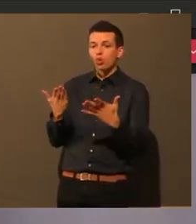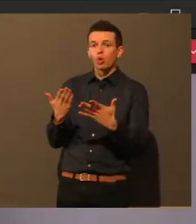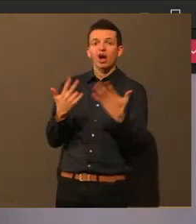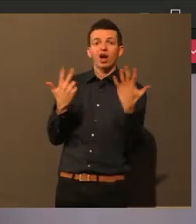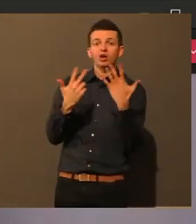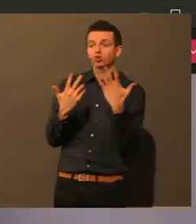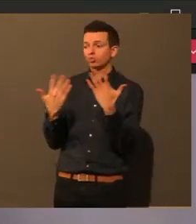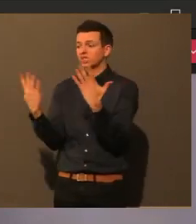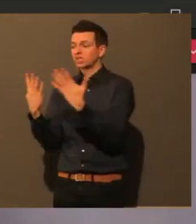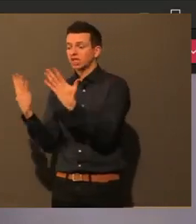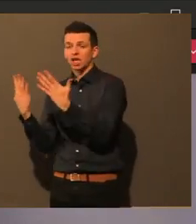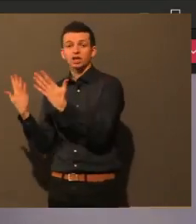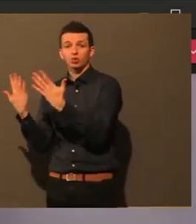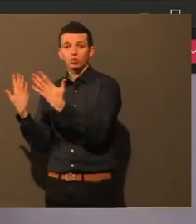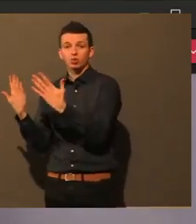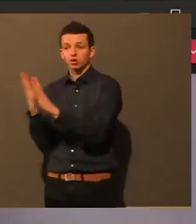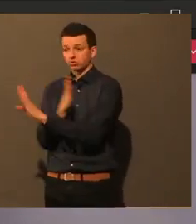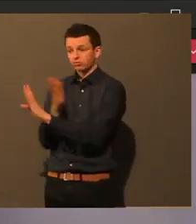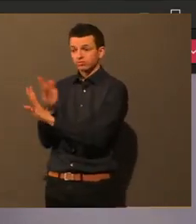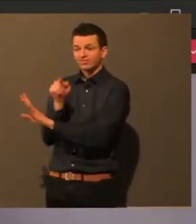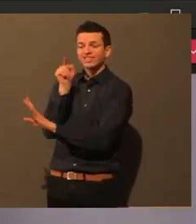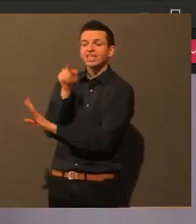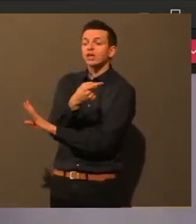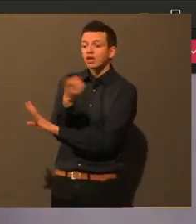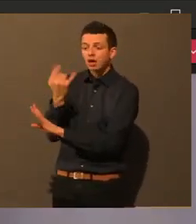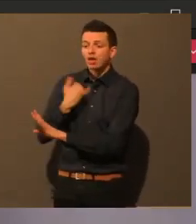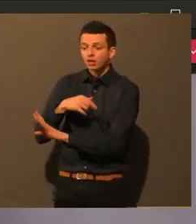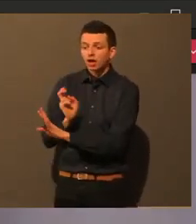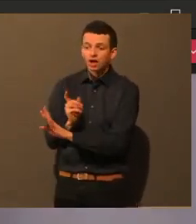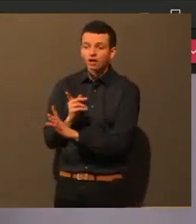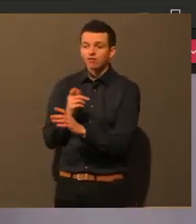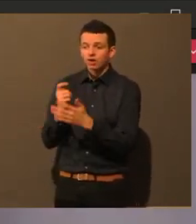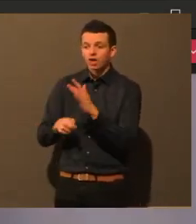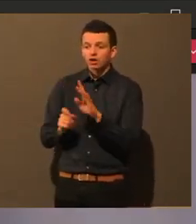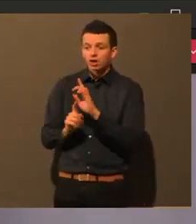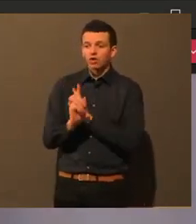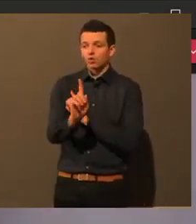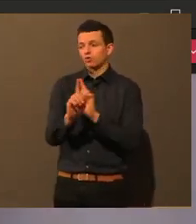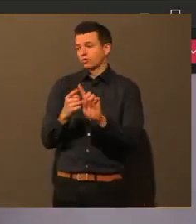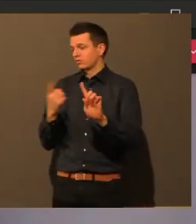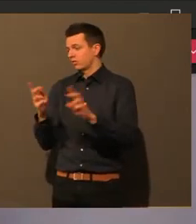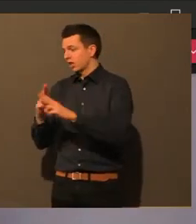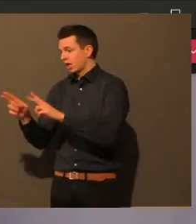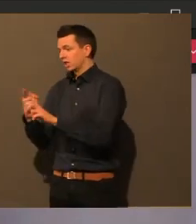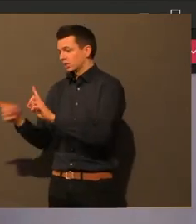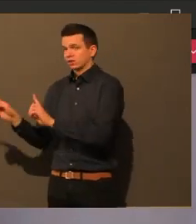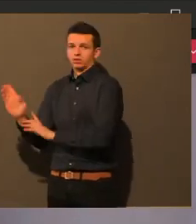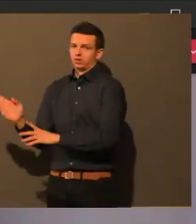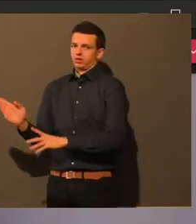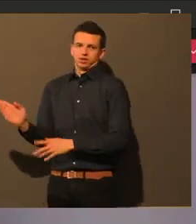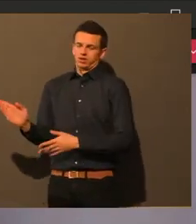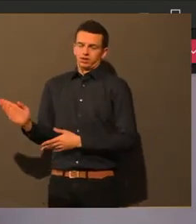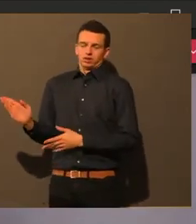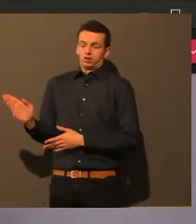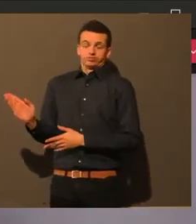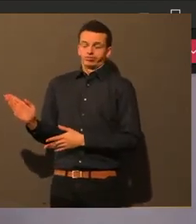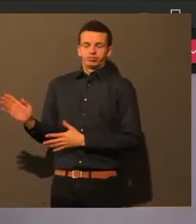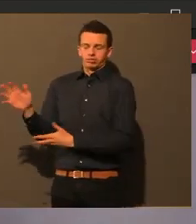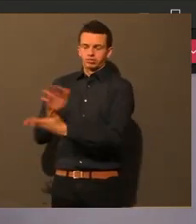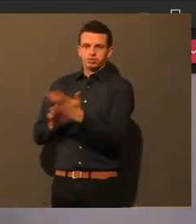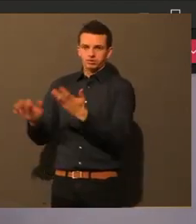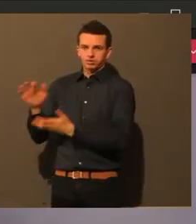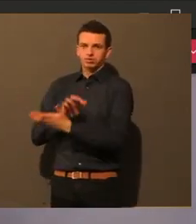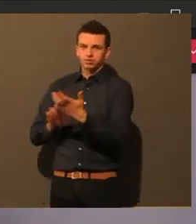kann man ja nochmal auch wieder über öffentliche Medien etc. die Leute ein bisschen sensibilisieren, ob es denn wirklich